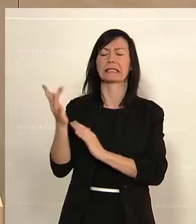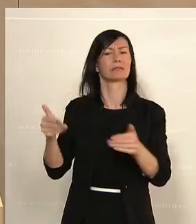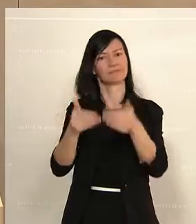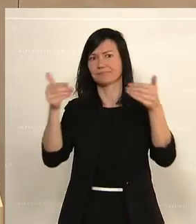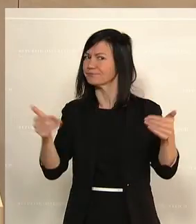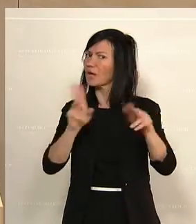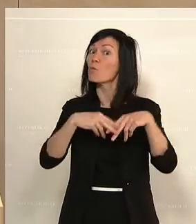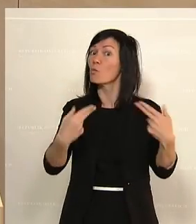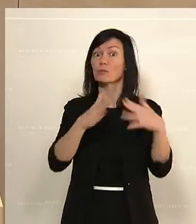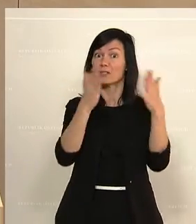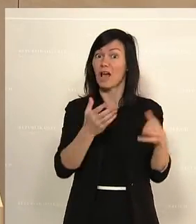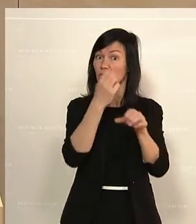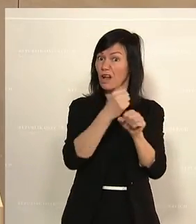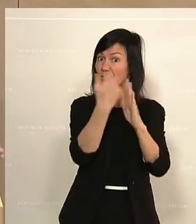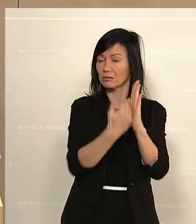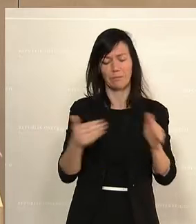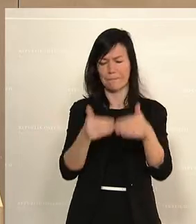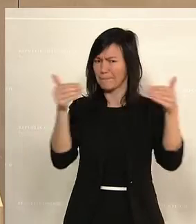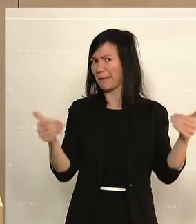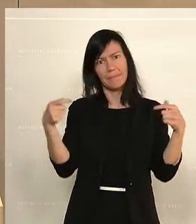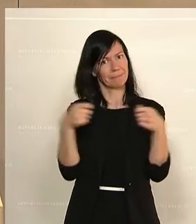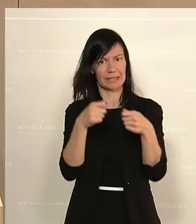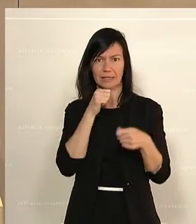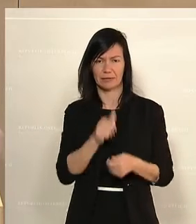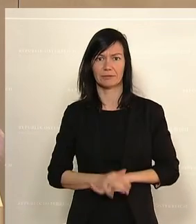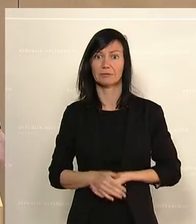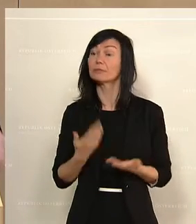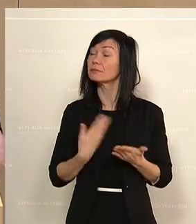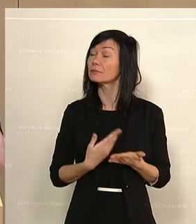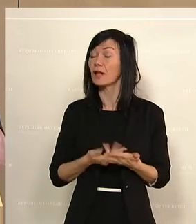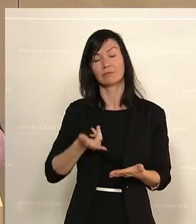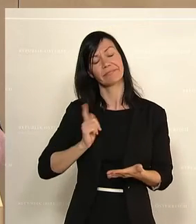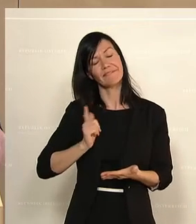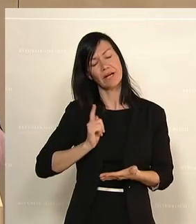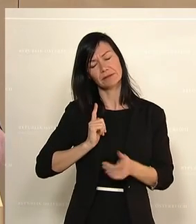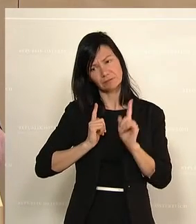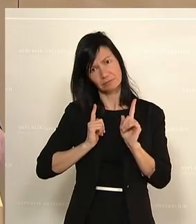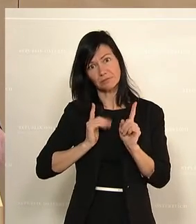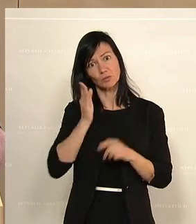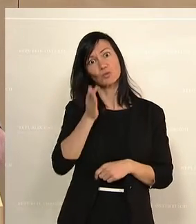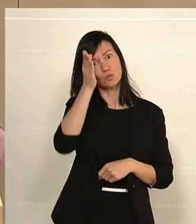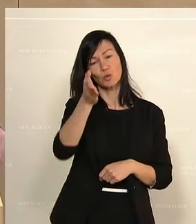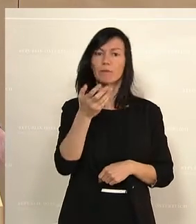Bundeshaushaltsgesetz. Ich erwarte mir hier in Zukunft mehr Transparenz,